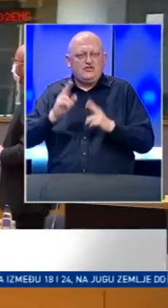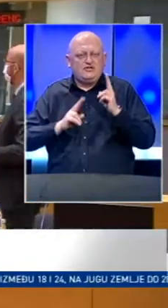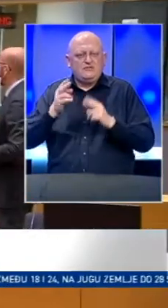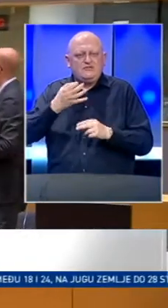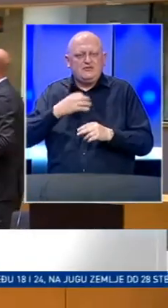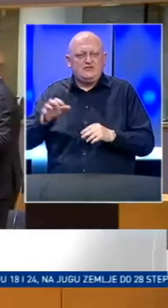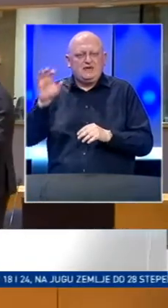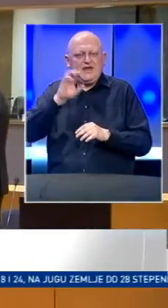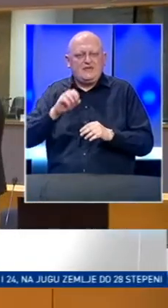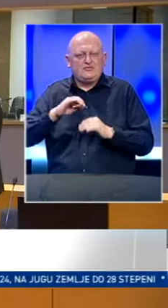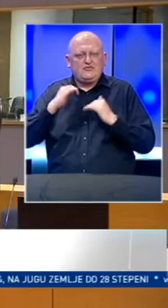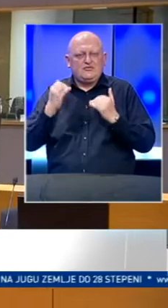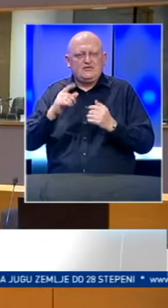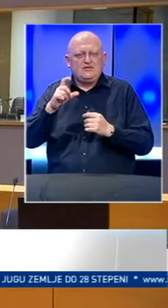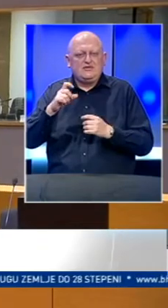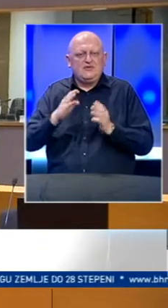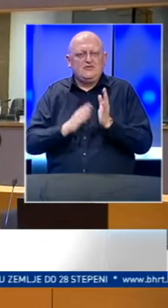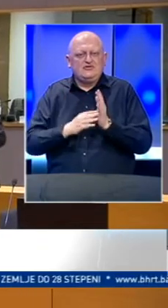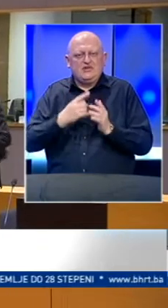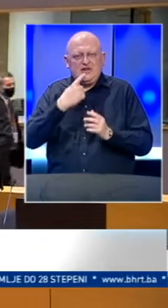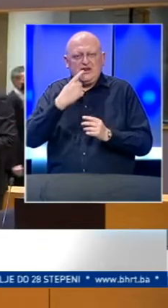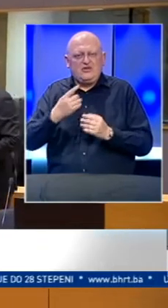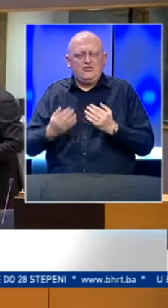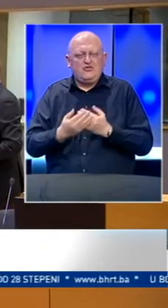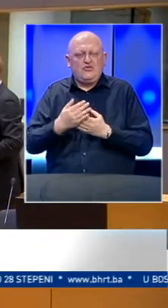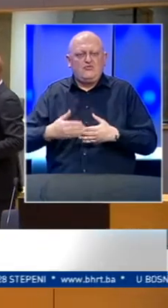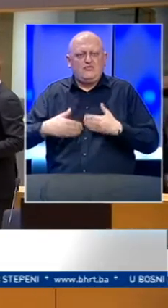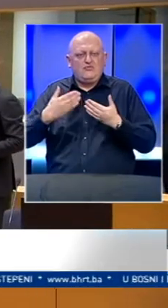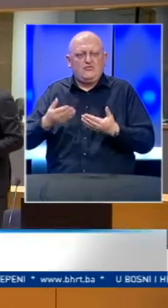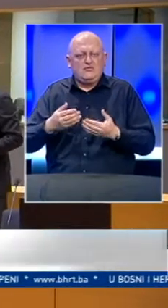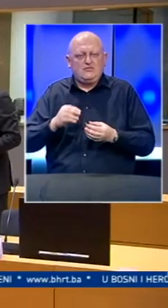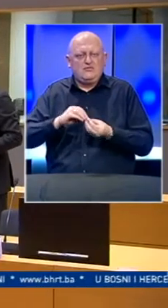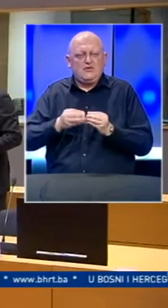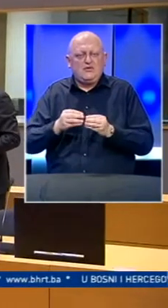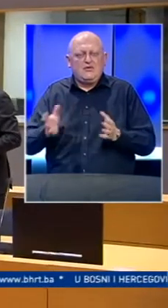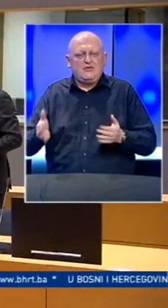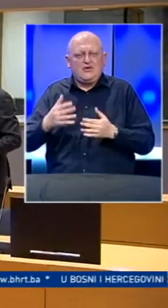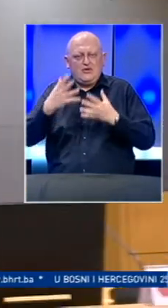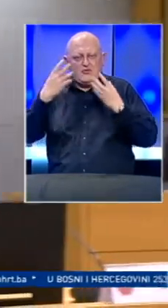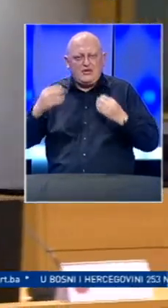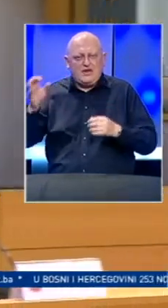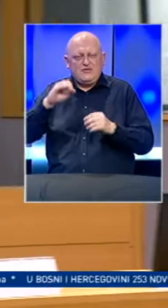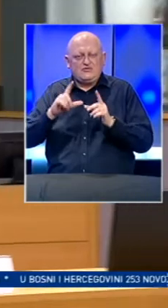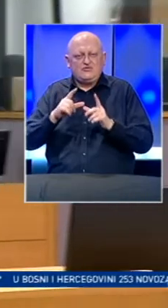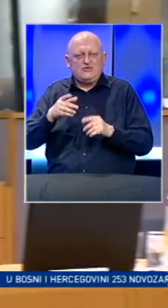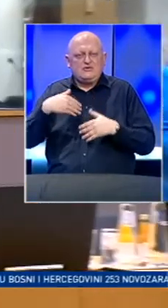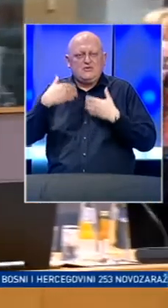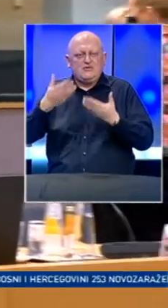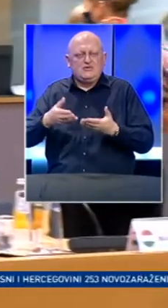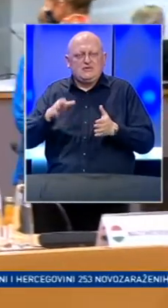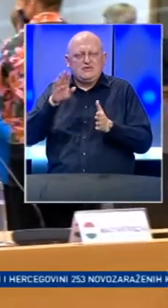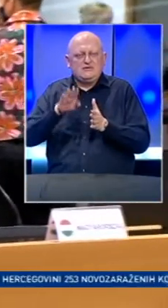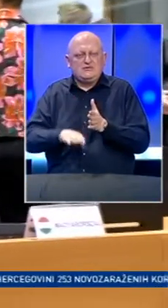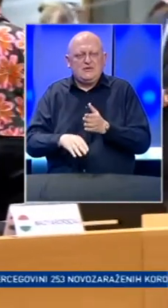sastanak, predsjednik Europskog vijeća Charles Michel predstavio je novi prijedlog za sporni paket oporavka Europske unije. Predlaže se